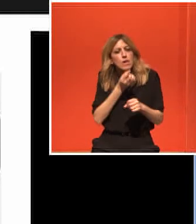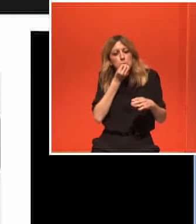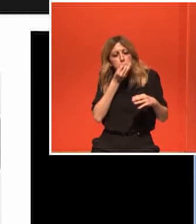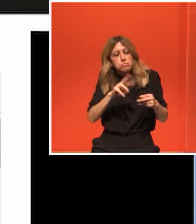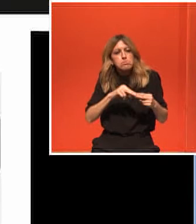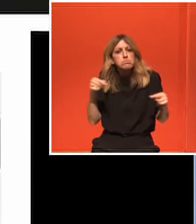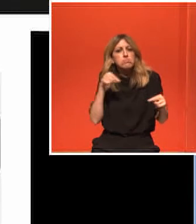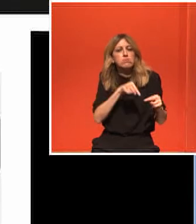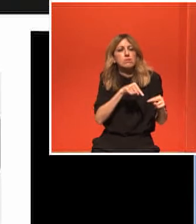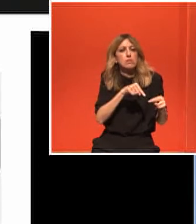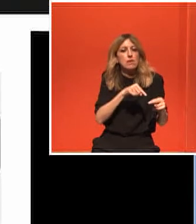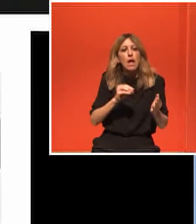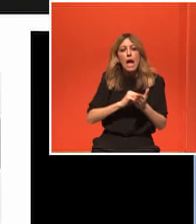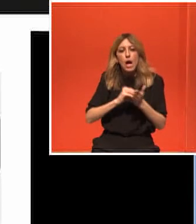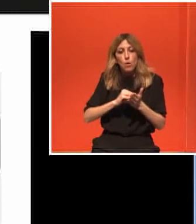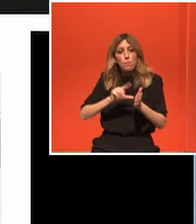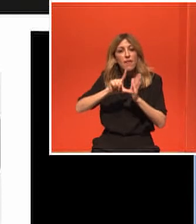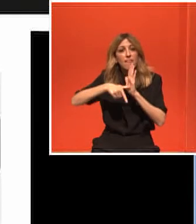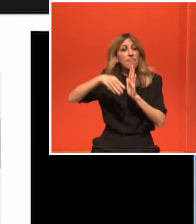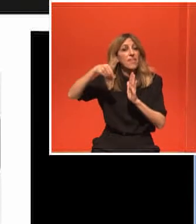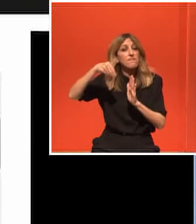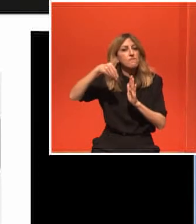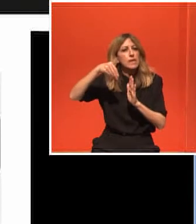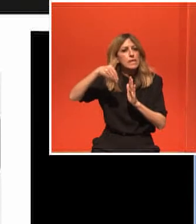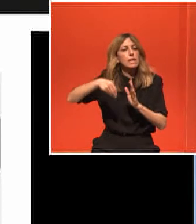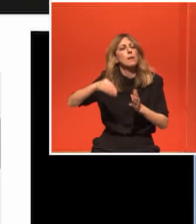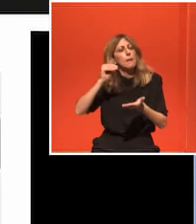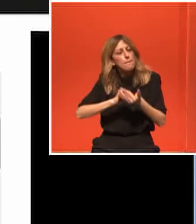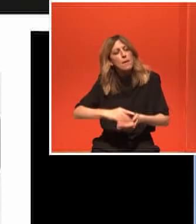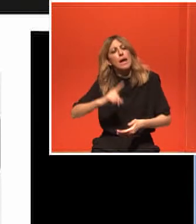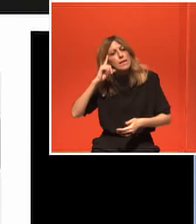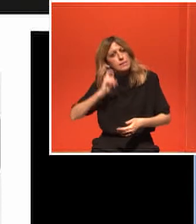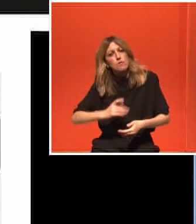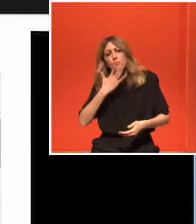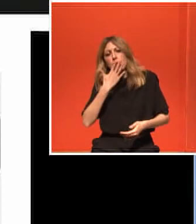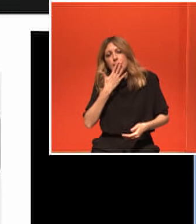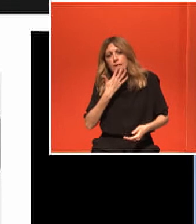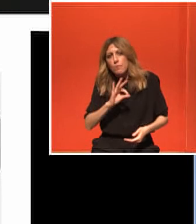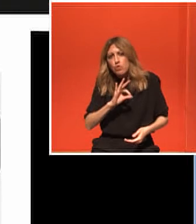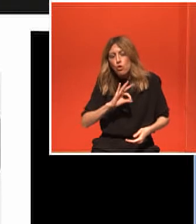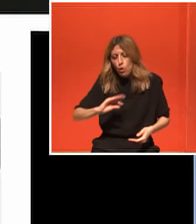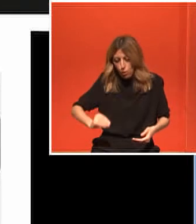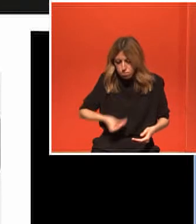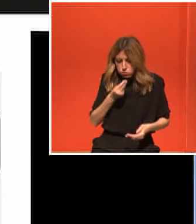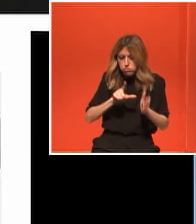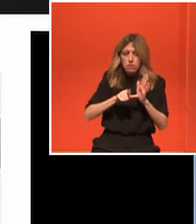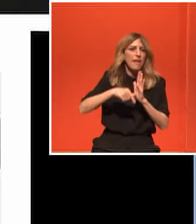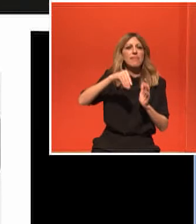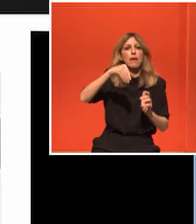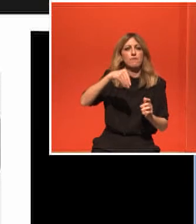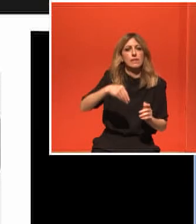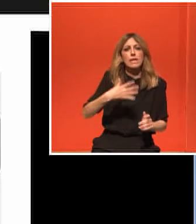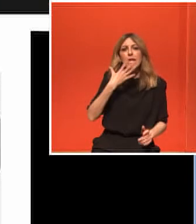Ξέρουμε τι συμβαίνει στο διαβήτη και τι σημαίνει και αυξάνεται η ευαισθησία στην ινσουλίνη και έχουμε ρύθμιση